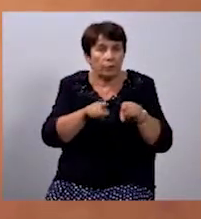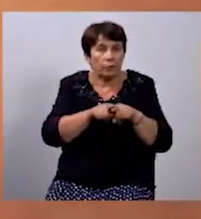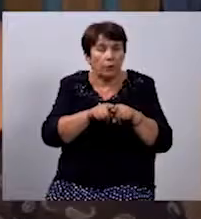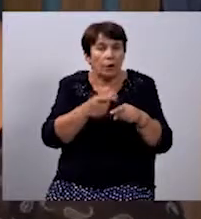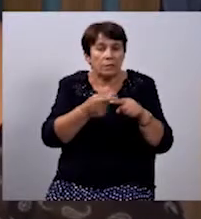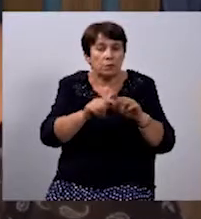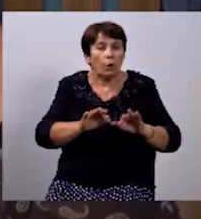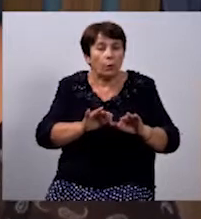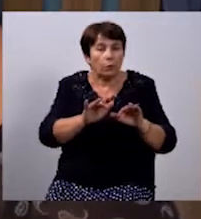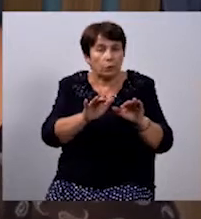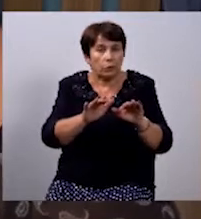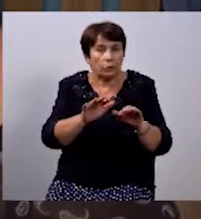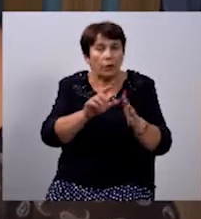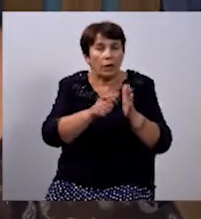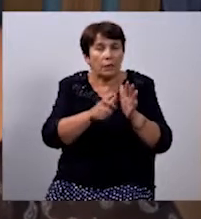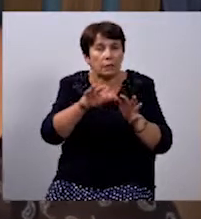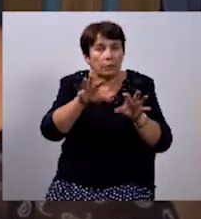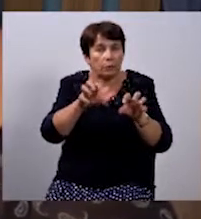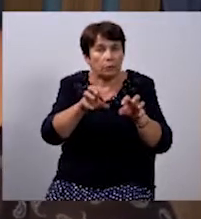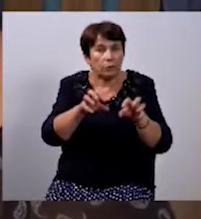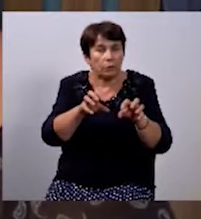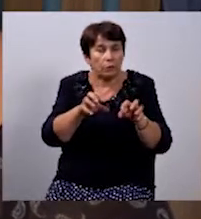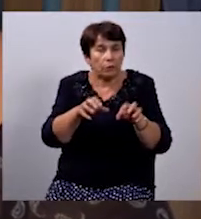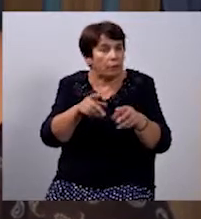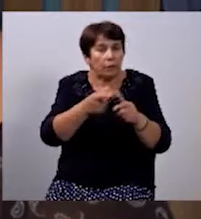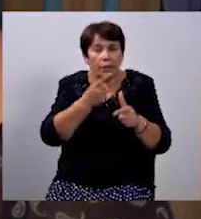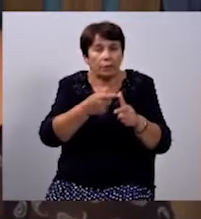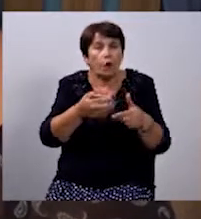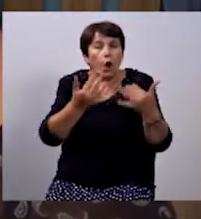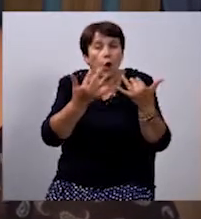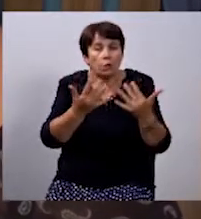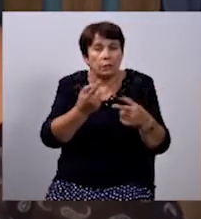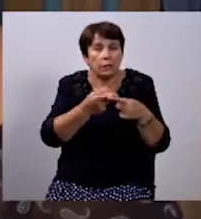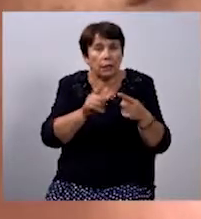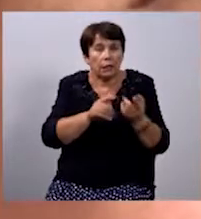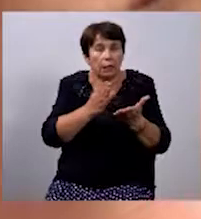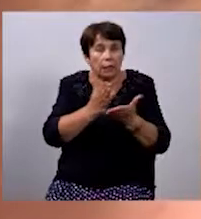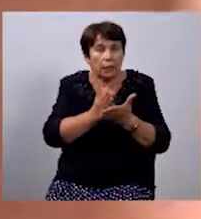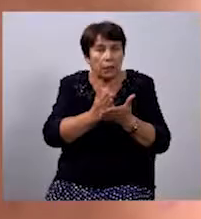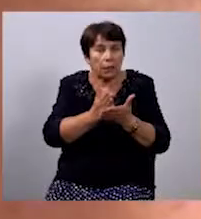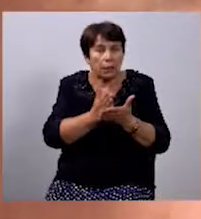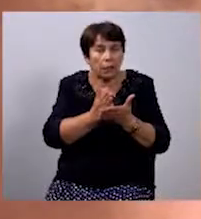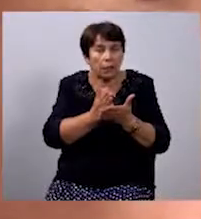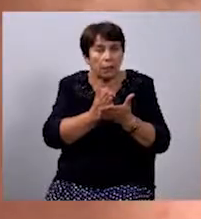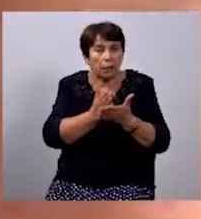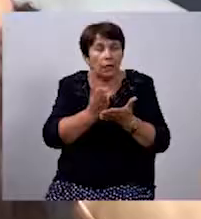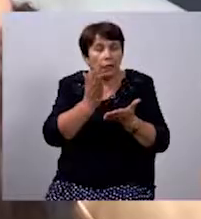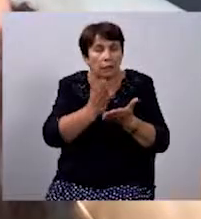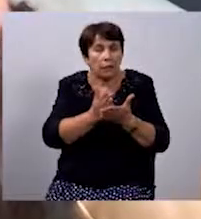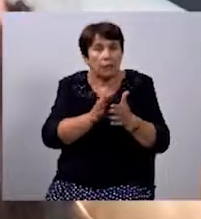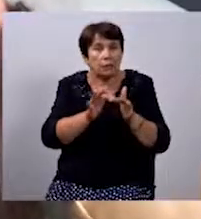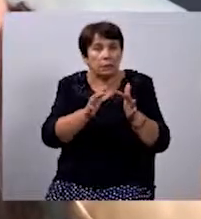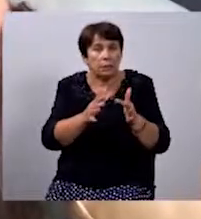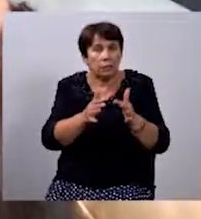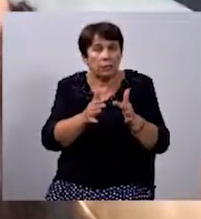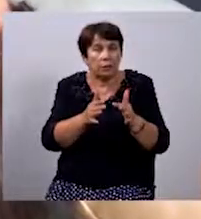процедуру класичним масажем я би зовсім не назвала, оскільки йде дія на